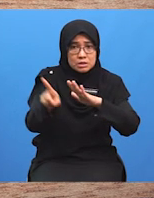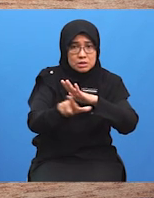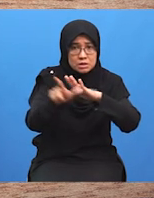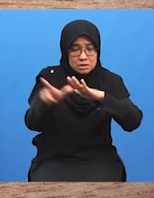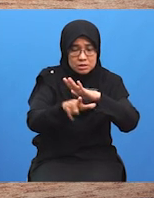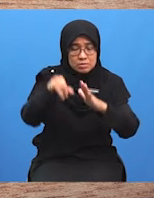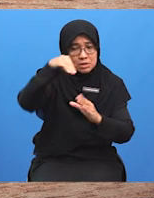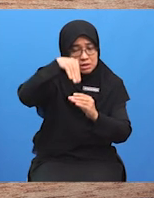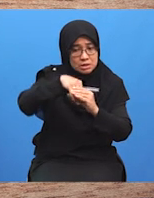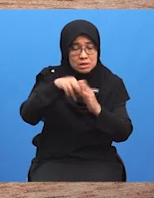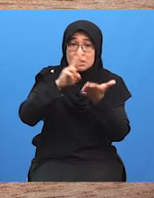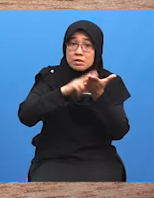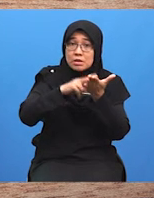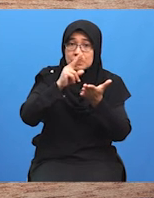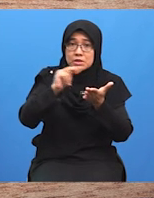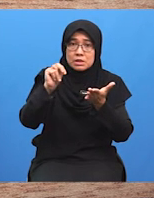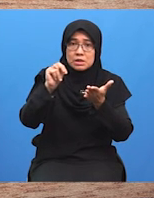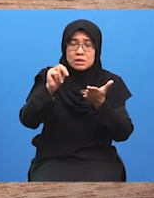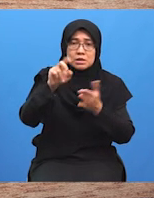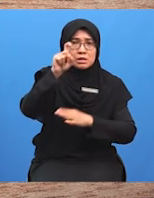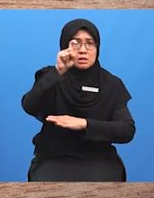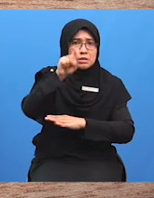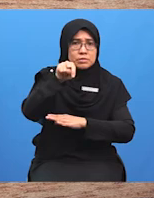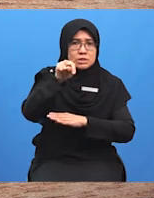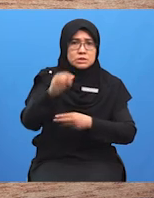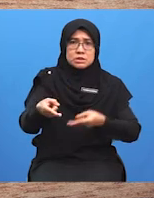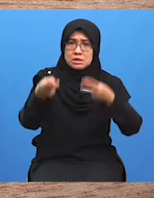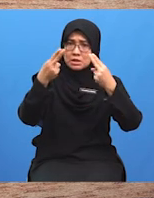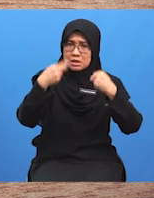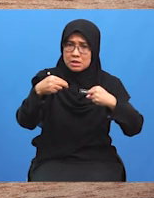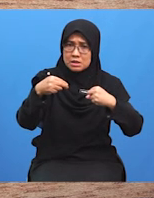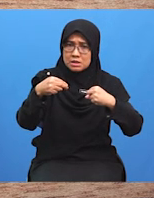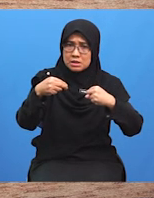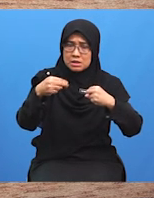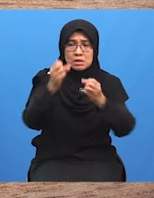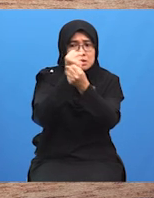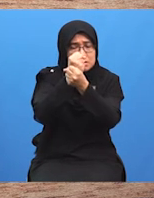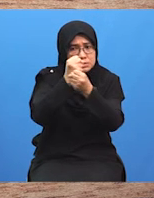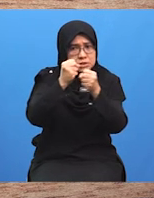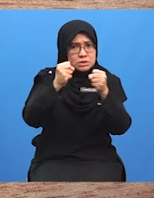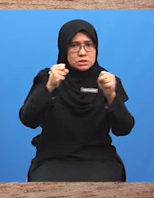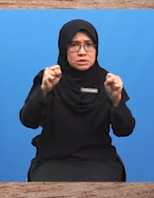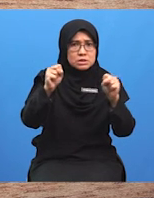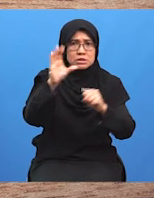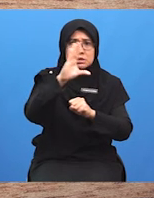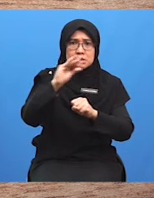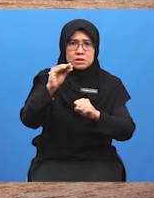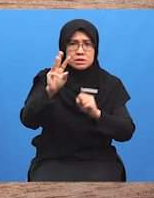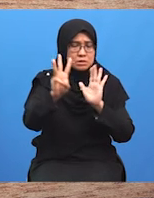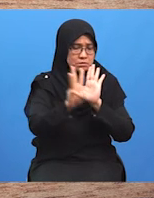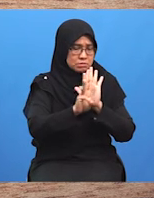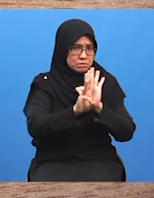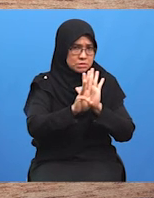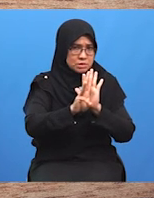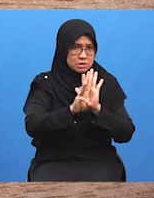suatu perundingan Beliau mestilah hadir dalam keadaan bersedia Dan berperwartakan